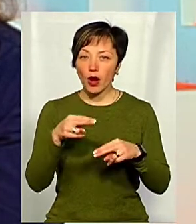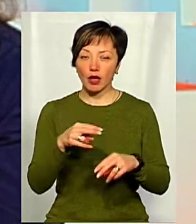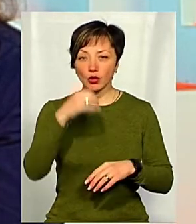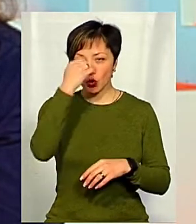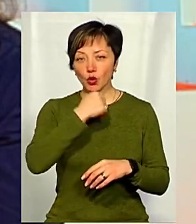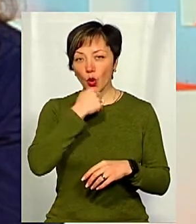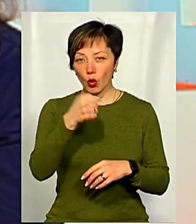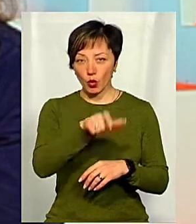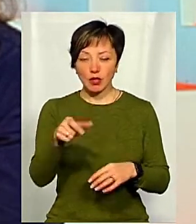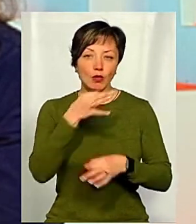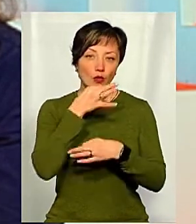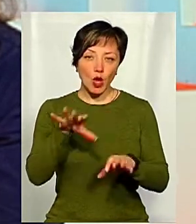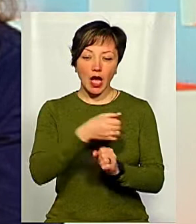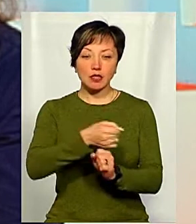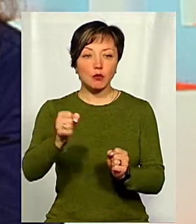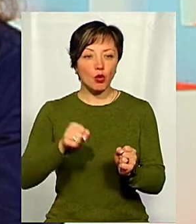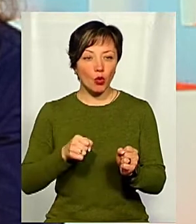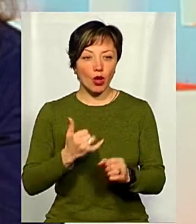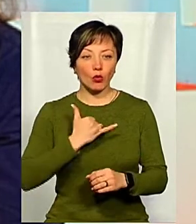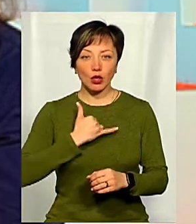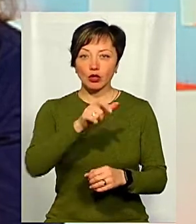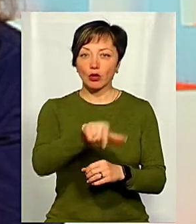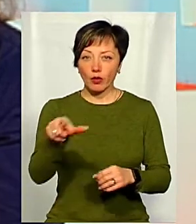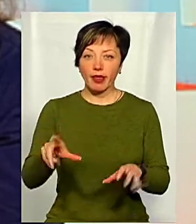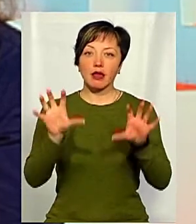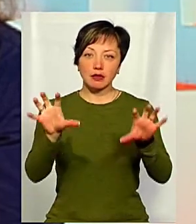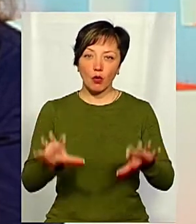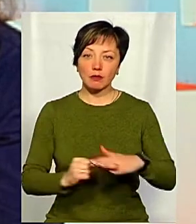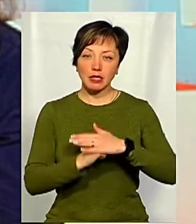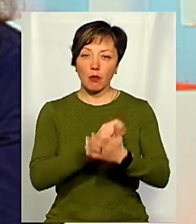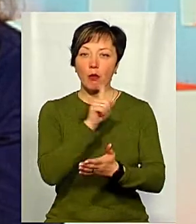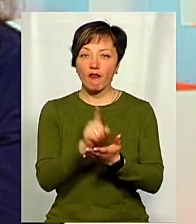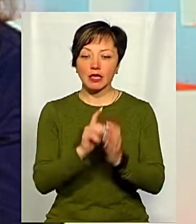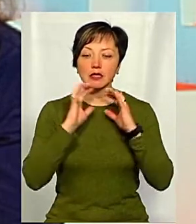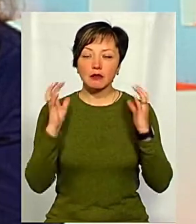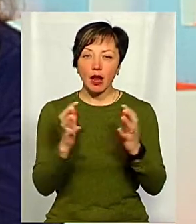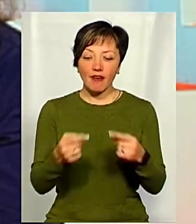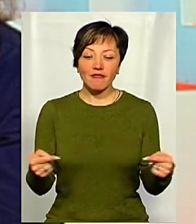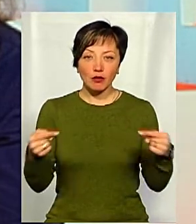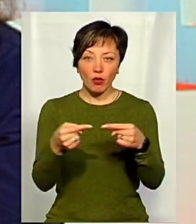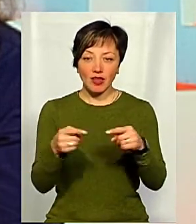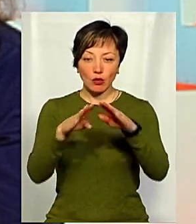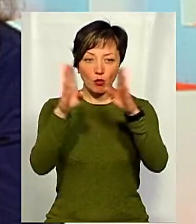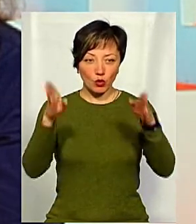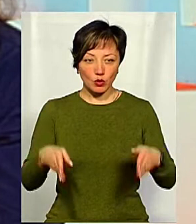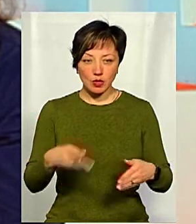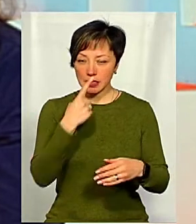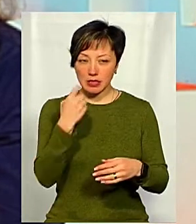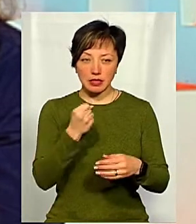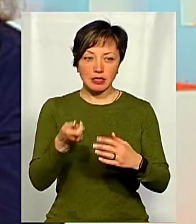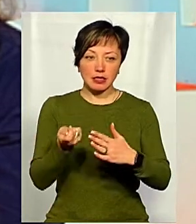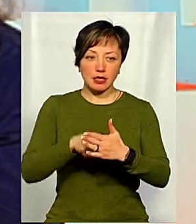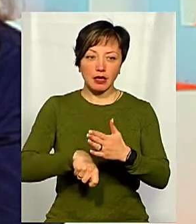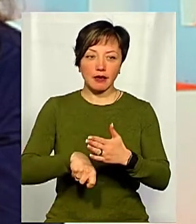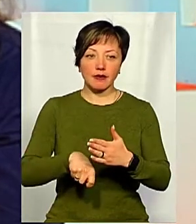зброя, яка знаходиться в наших людей на законних підставах, вона повинна зберігатися в відповідному сейфі, який має